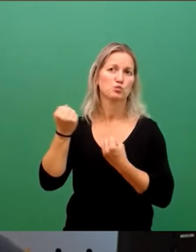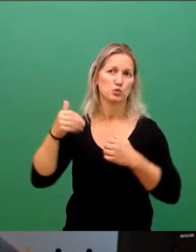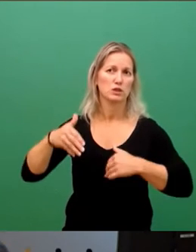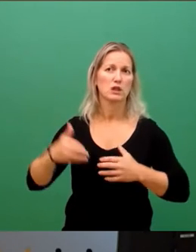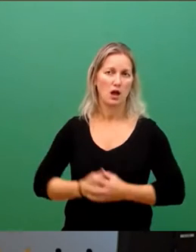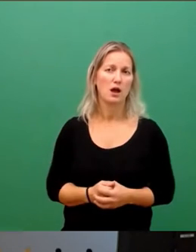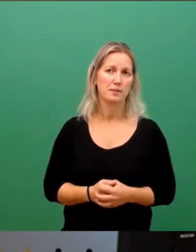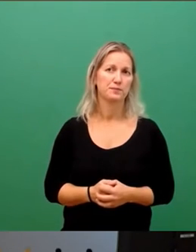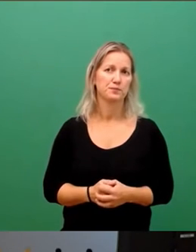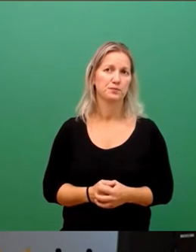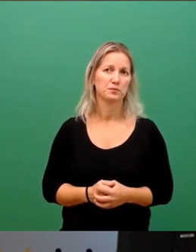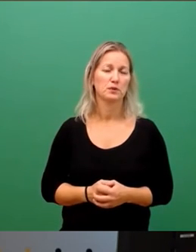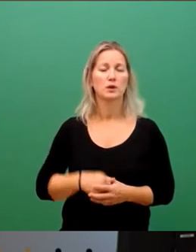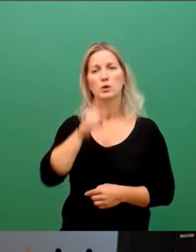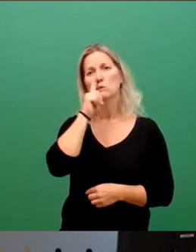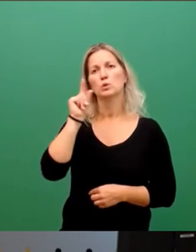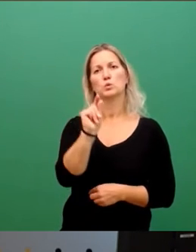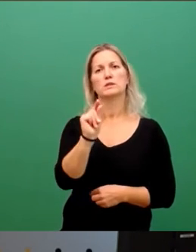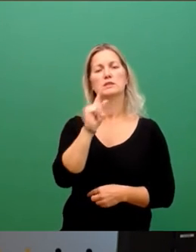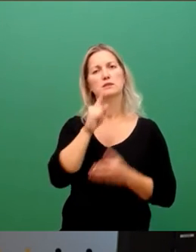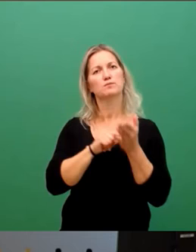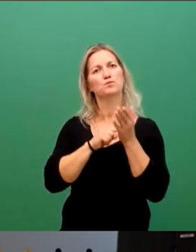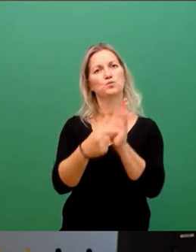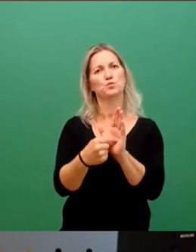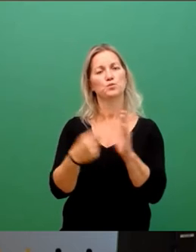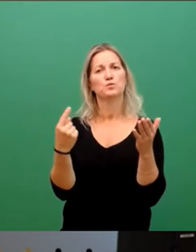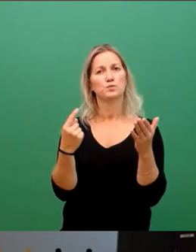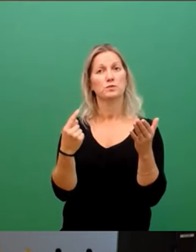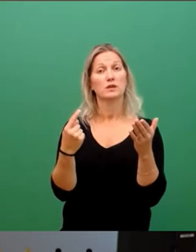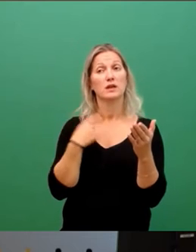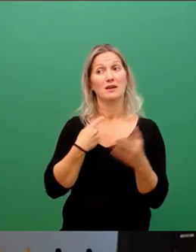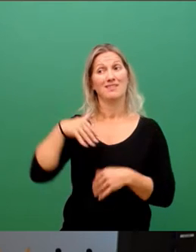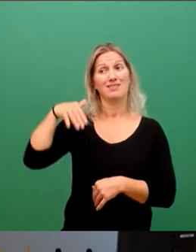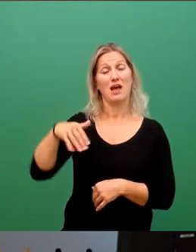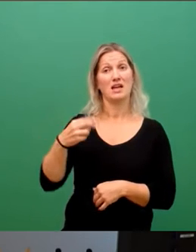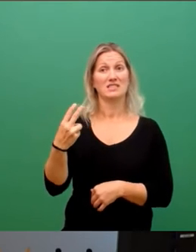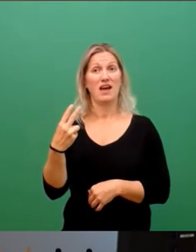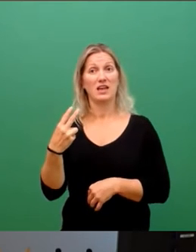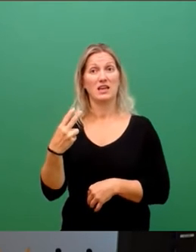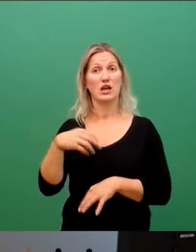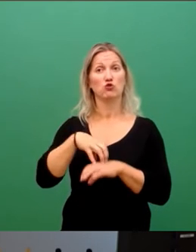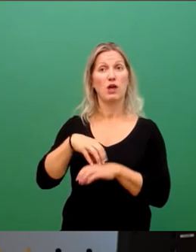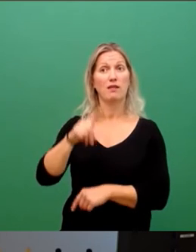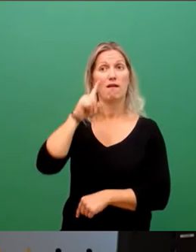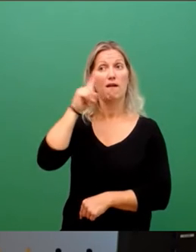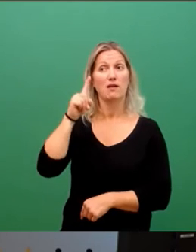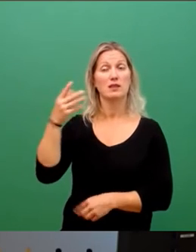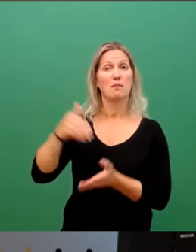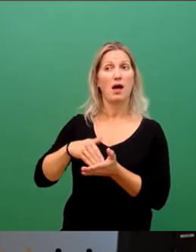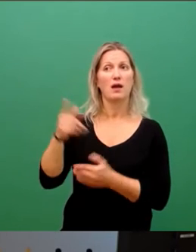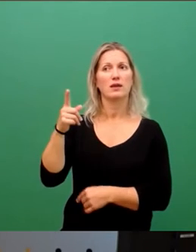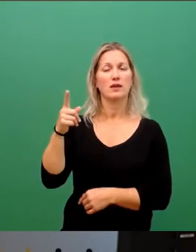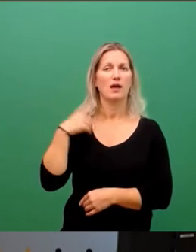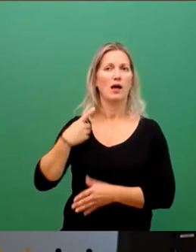kleine Einordnung. Wenn da zwei Stadträte da waren, ist das ein bisschen anders zu werden, als